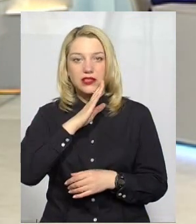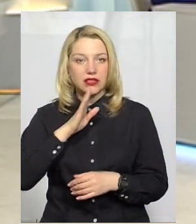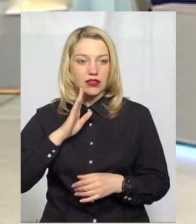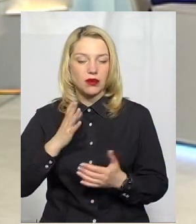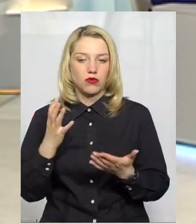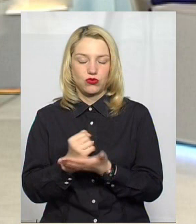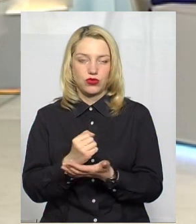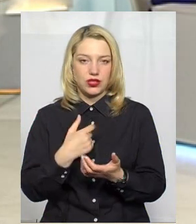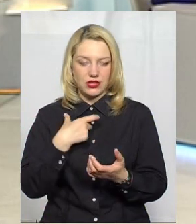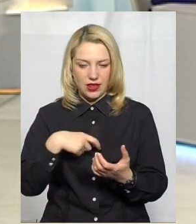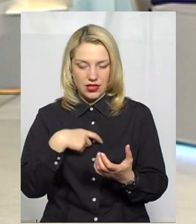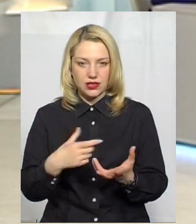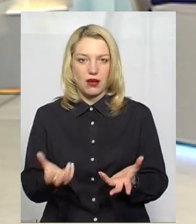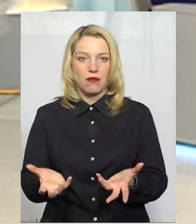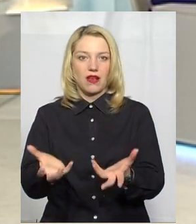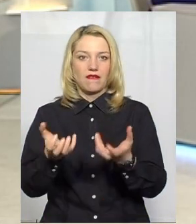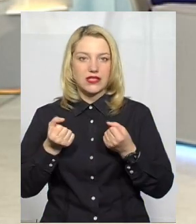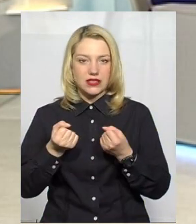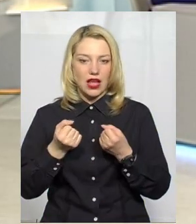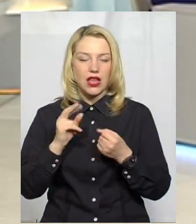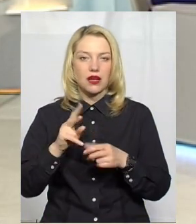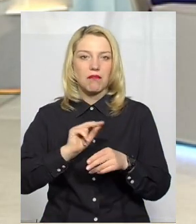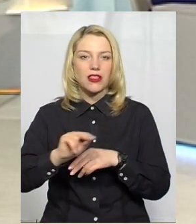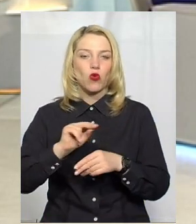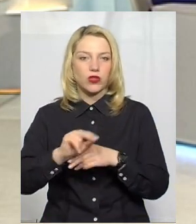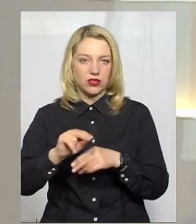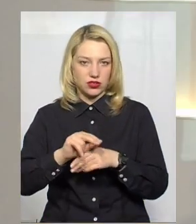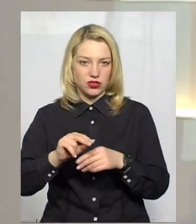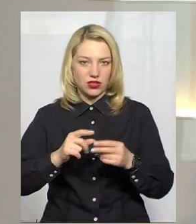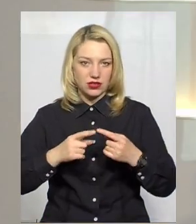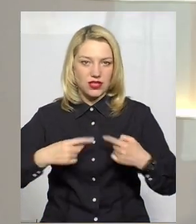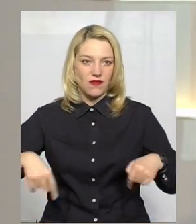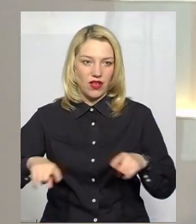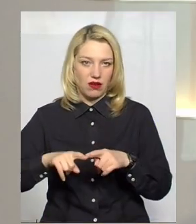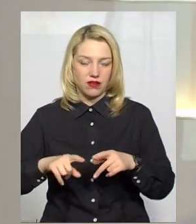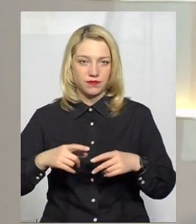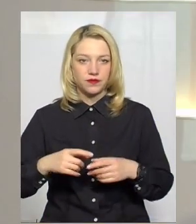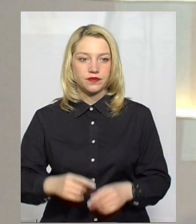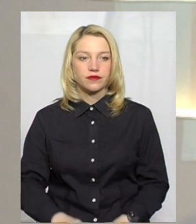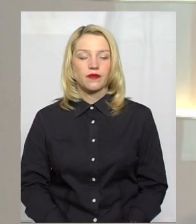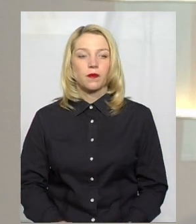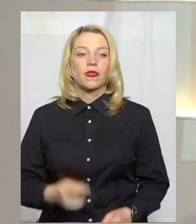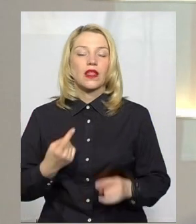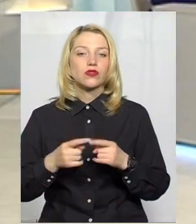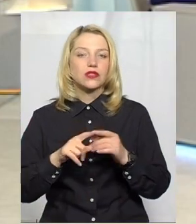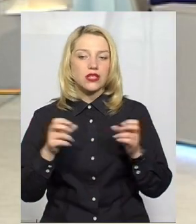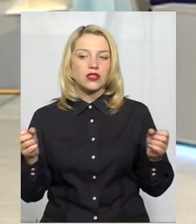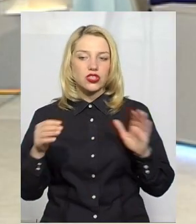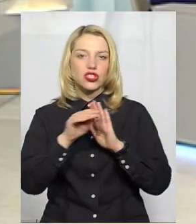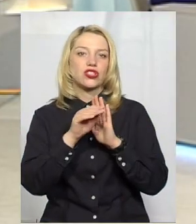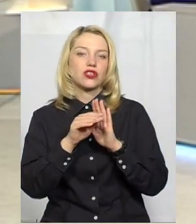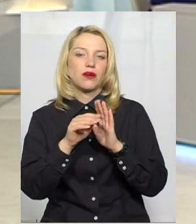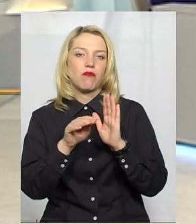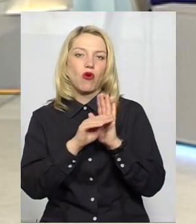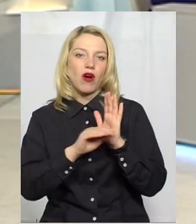шматок роботи в педагогічній сфері. Ну, оця шкільна програма в спеціальних школах,